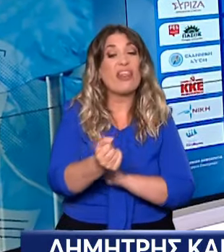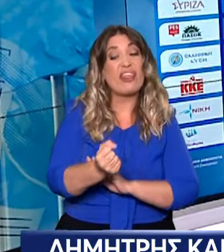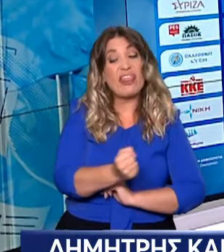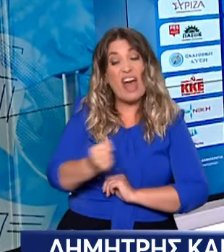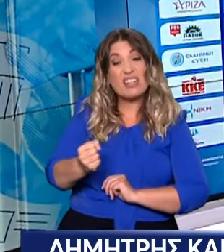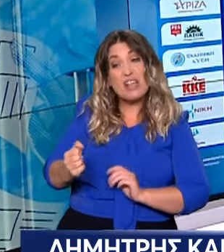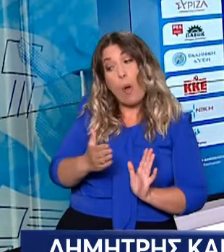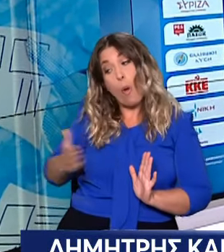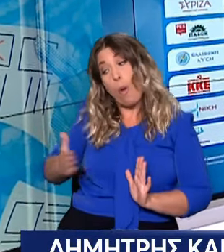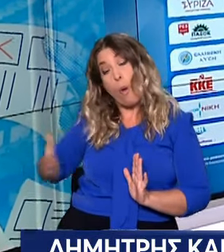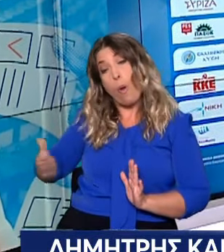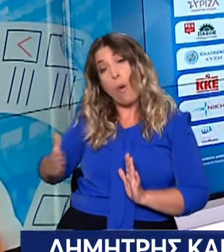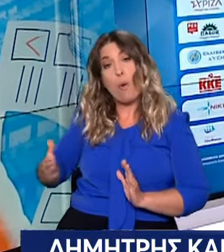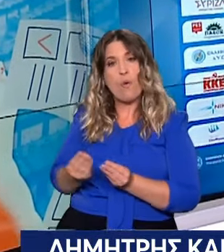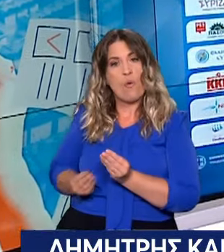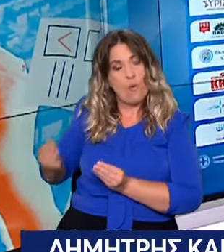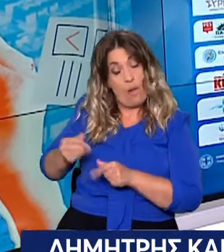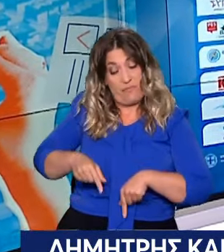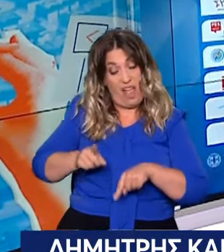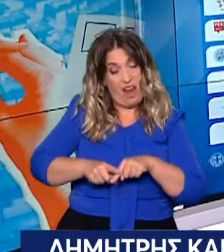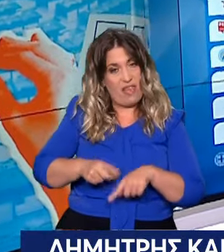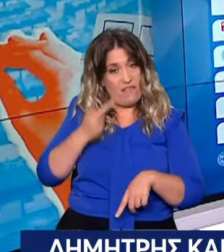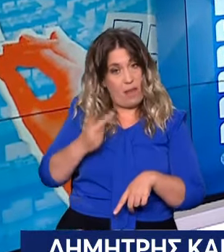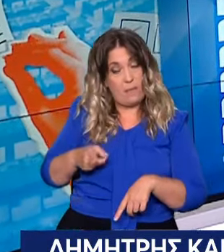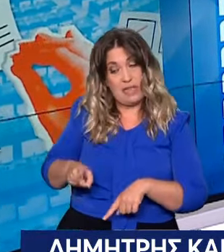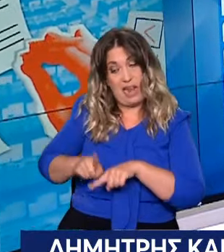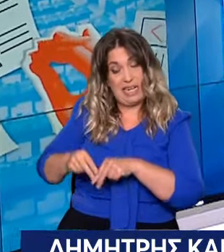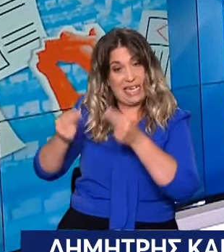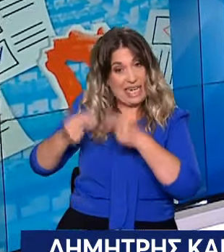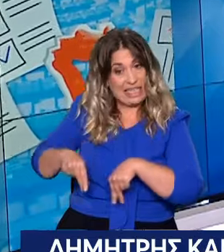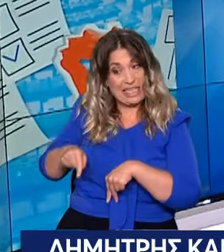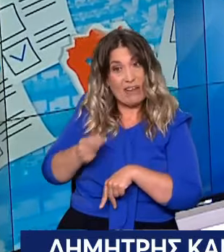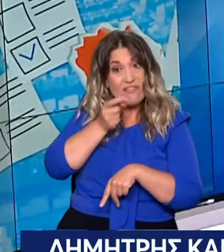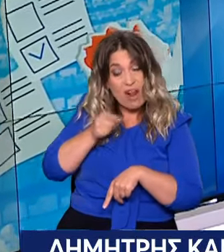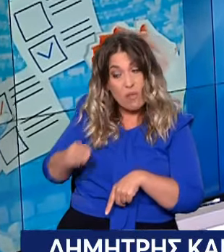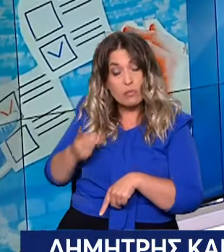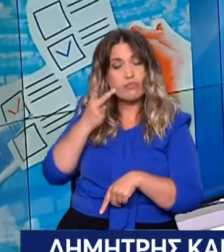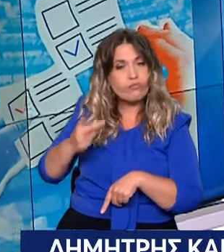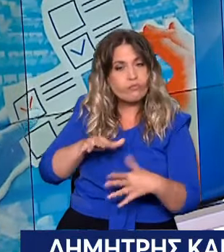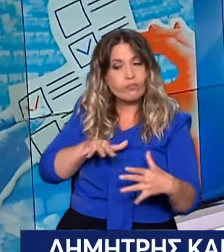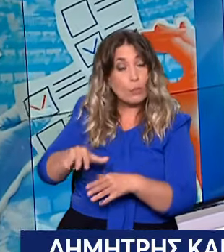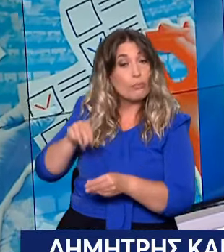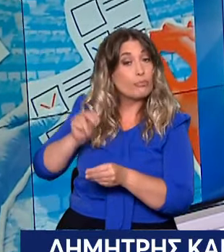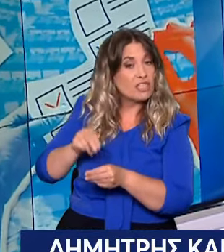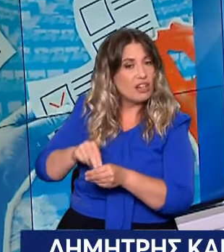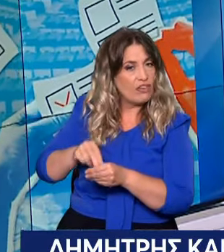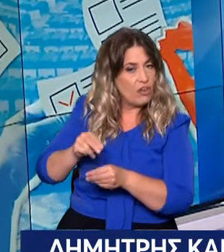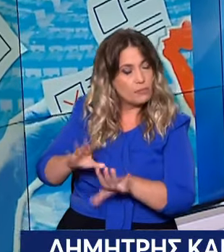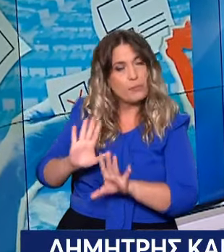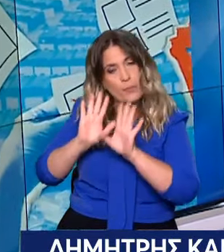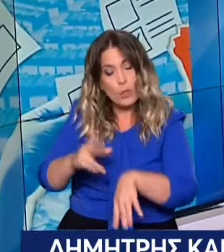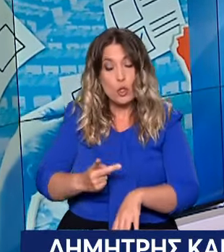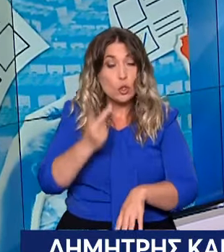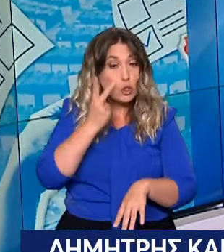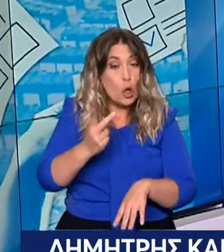Βελόπουλου της ελληνικής λύσης έχουν αυξηθεί όμως συνολικά ο αριθμός ψήφων που πήρε το μπλοκ κομμάτων στα